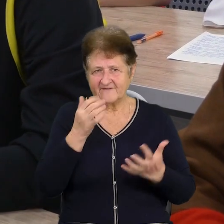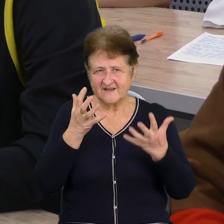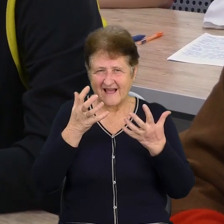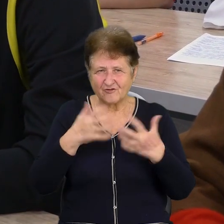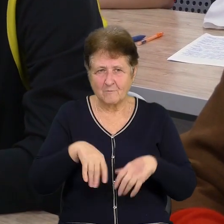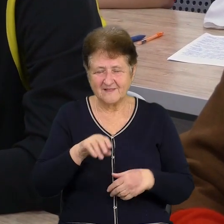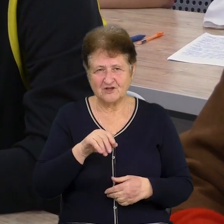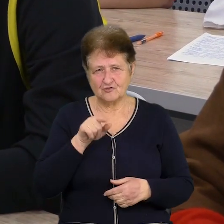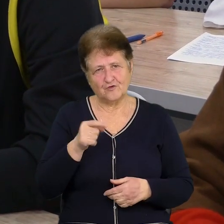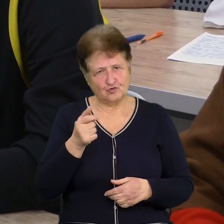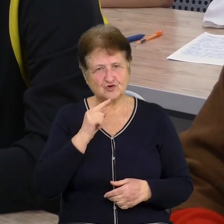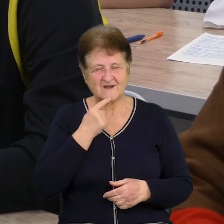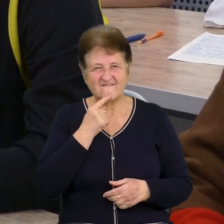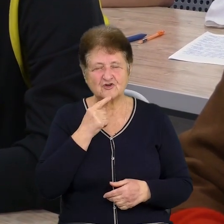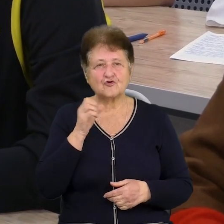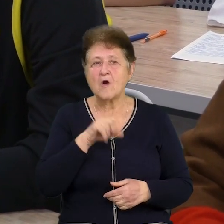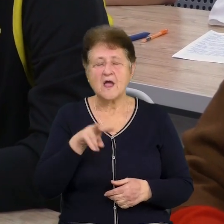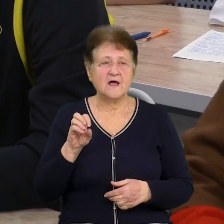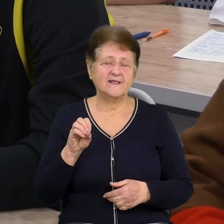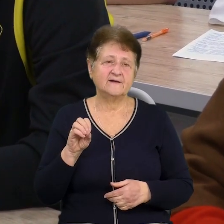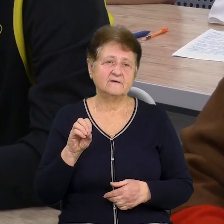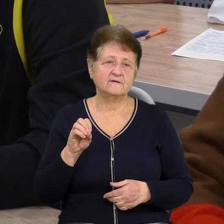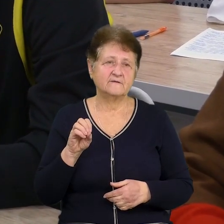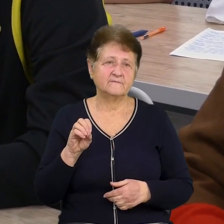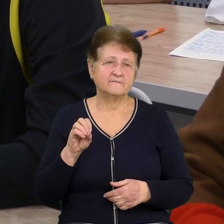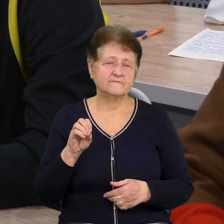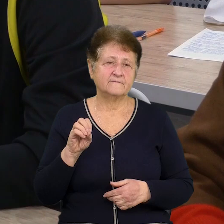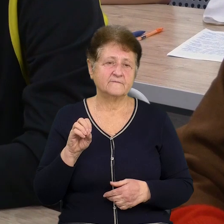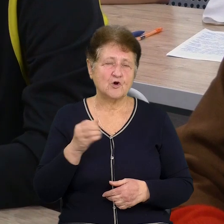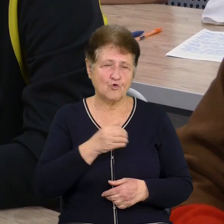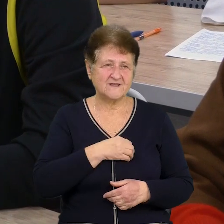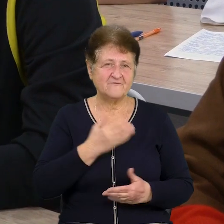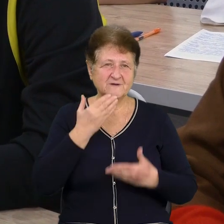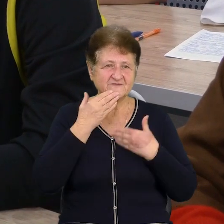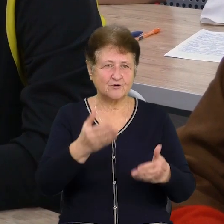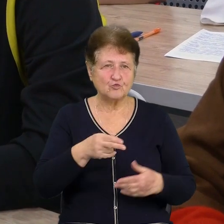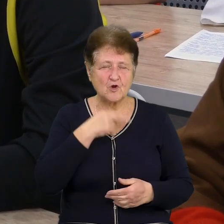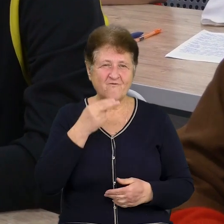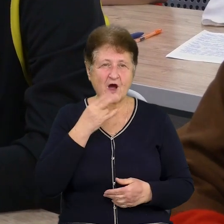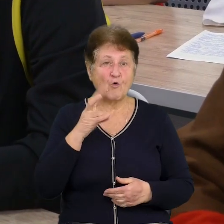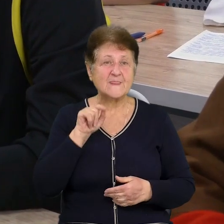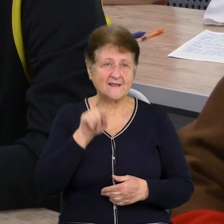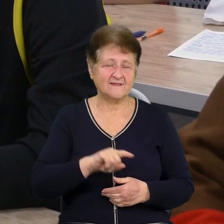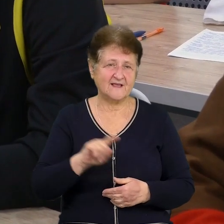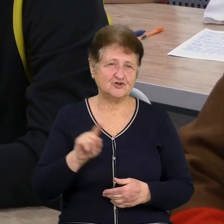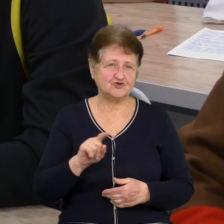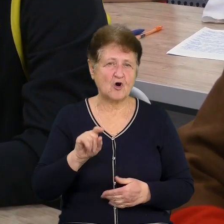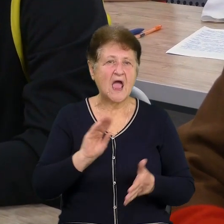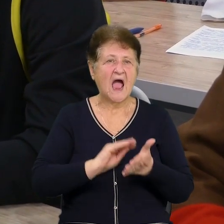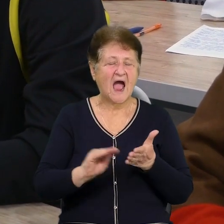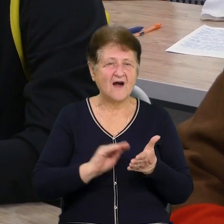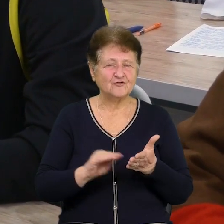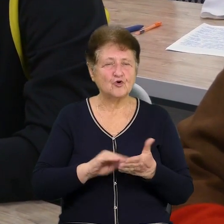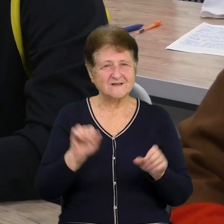воно трошки важко. Але хотів би так звернути увагу саме на те, що автори тексту, вони так